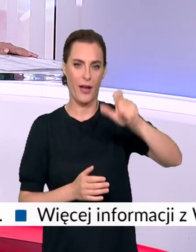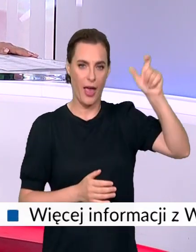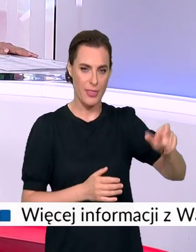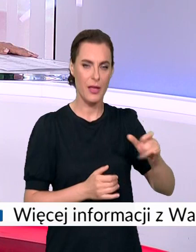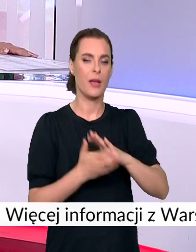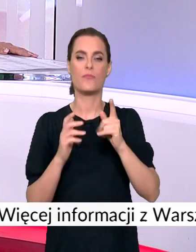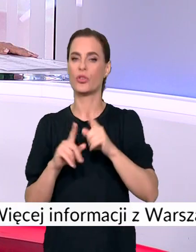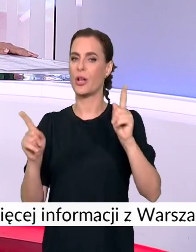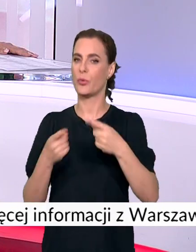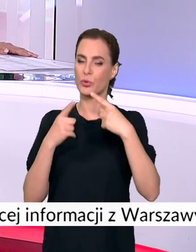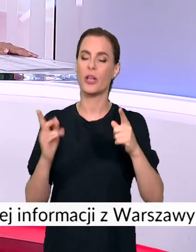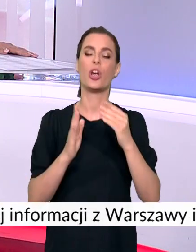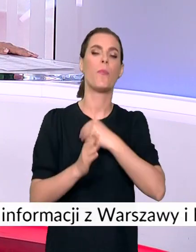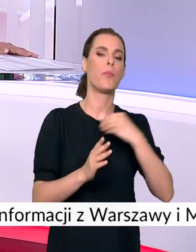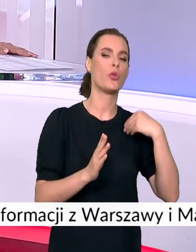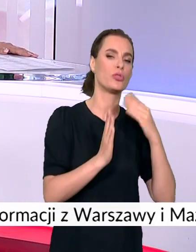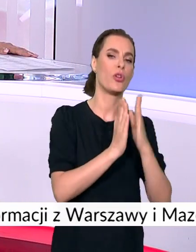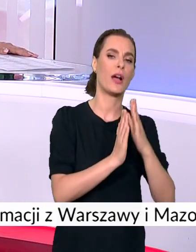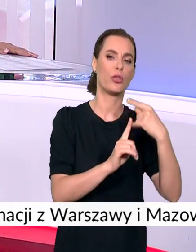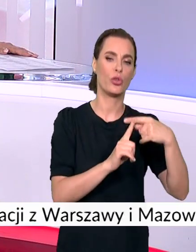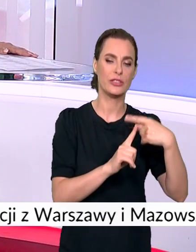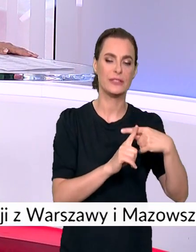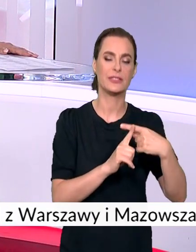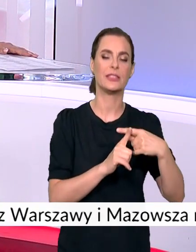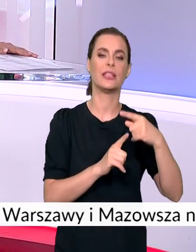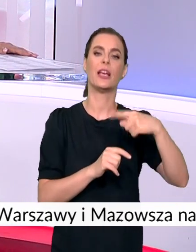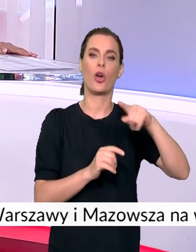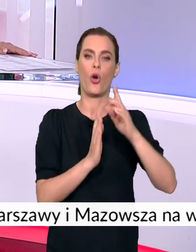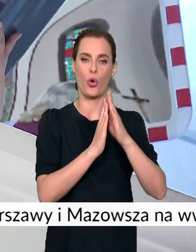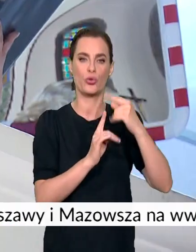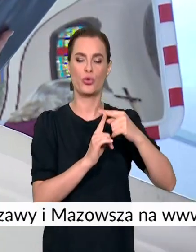można wysłuchać w polsko-katolickim kościele katedralnym przy ulicy Szwoleżerów.